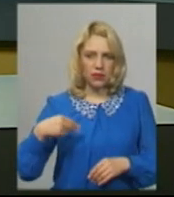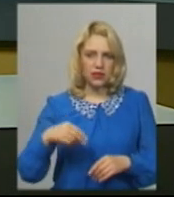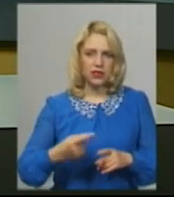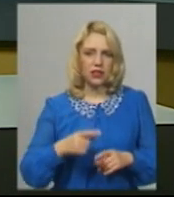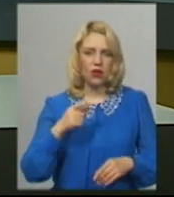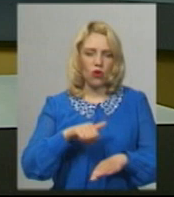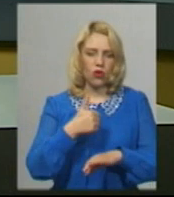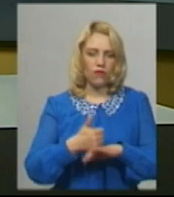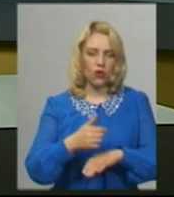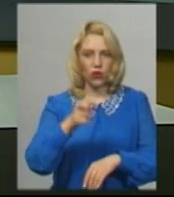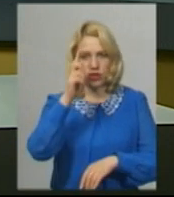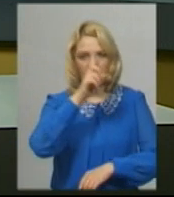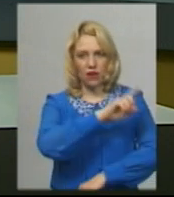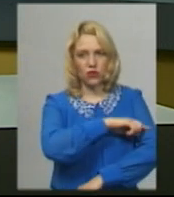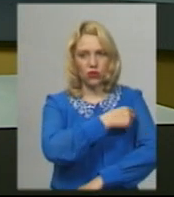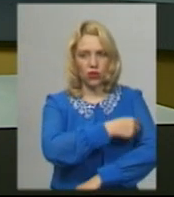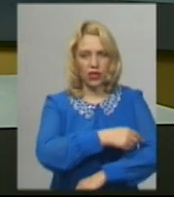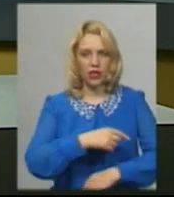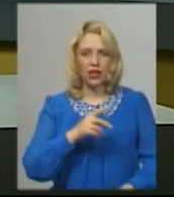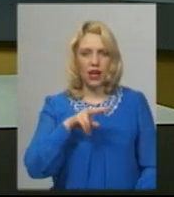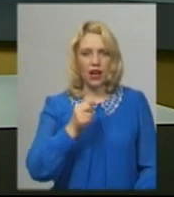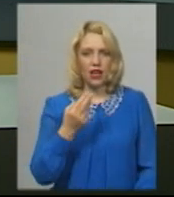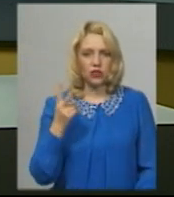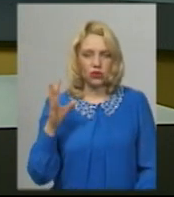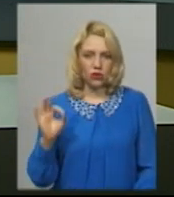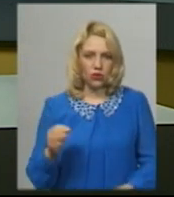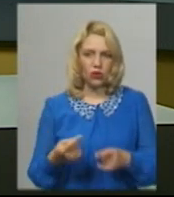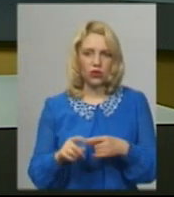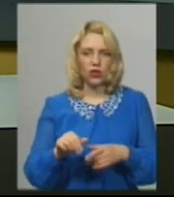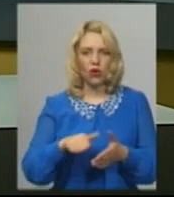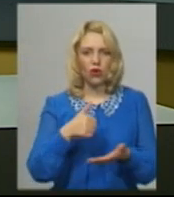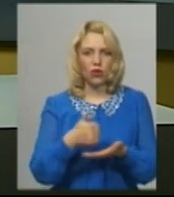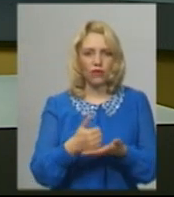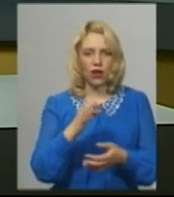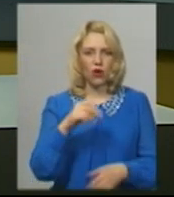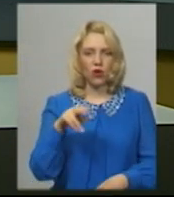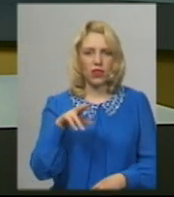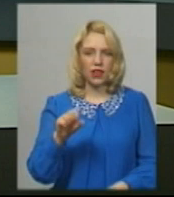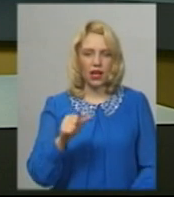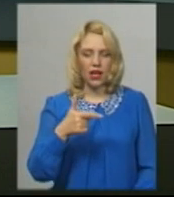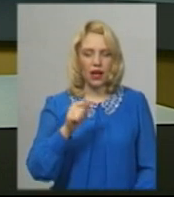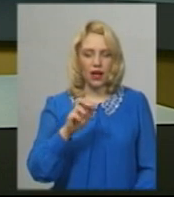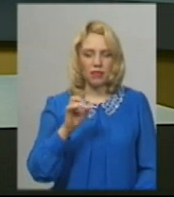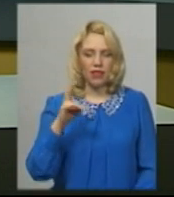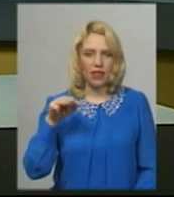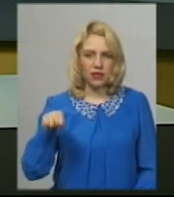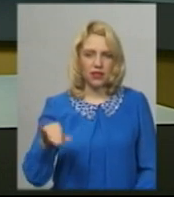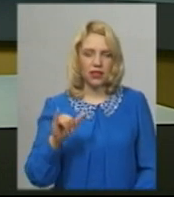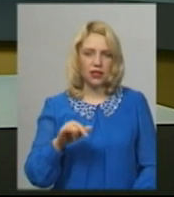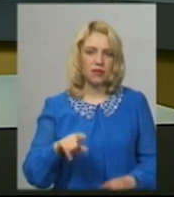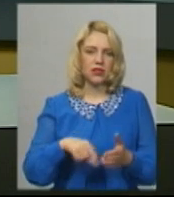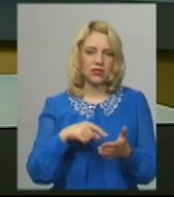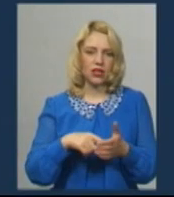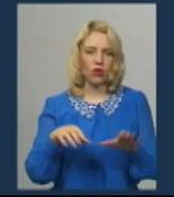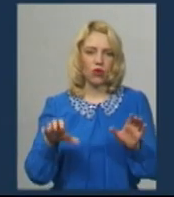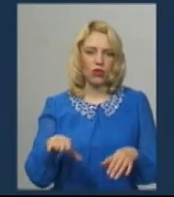державно-санітарного лікаря Віктора Ляшка, голову Хмельницької ОДА Дмитра Габінета та Хмельницького міського голову Олександра Семчишина.